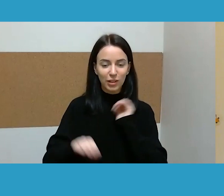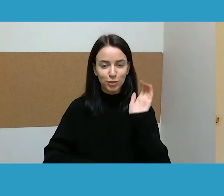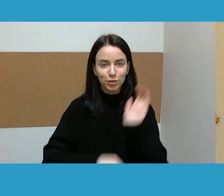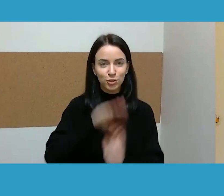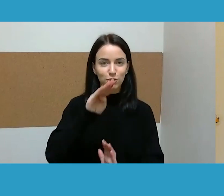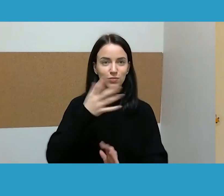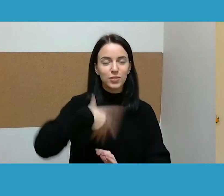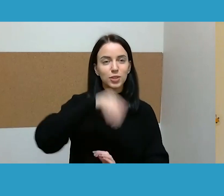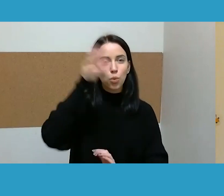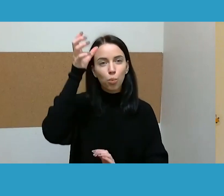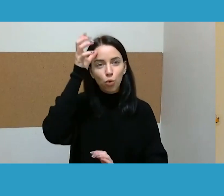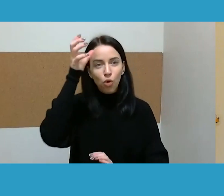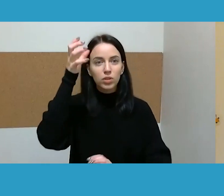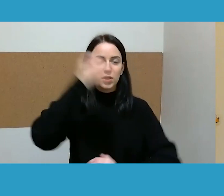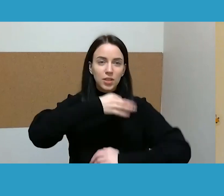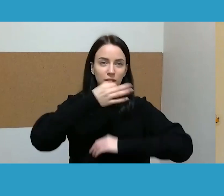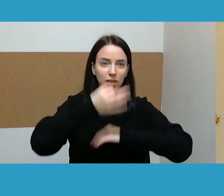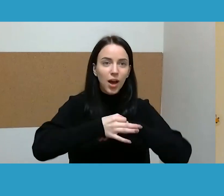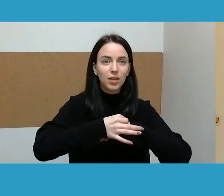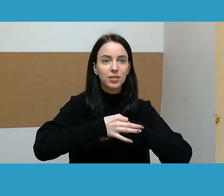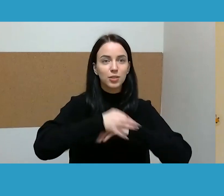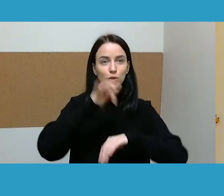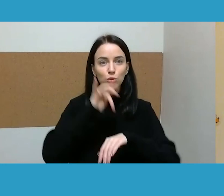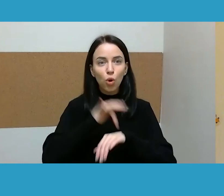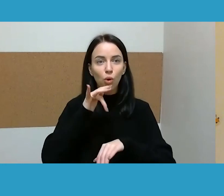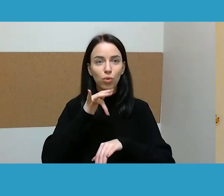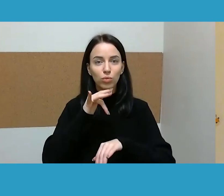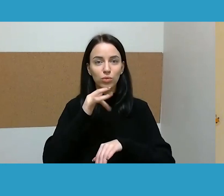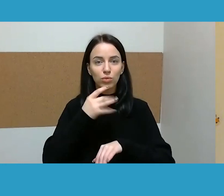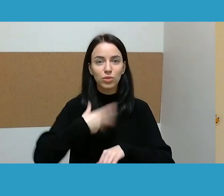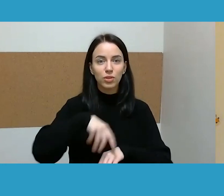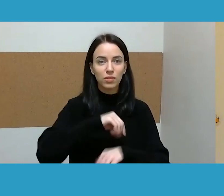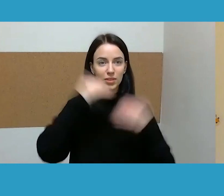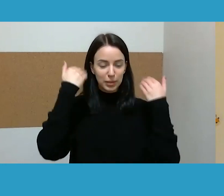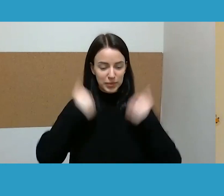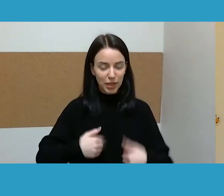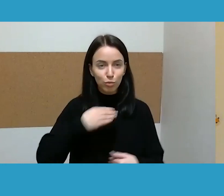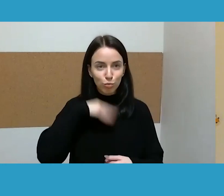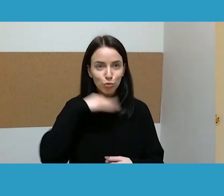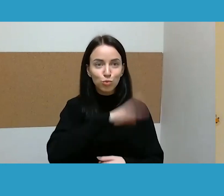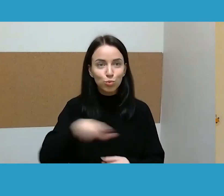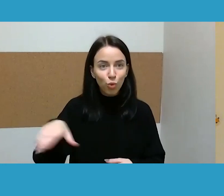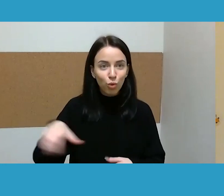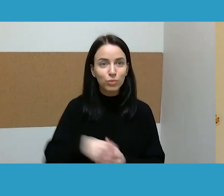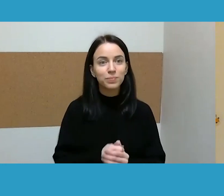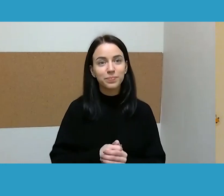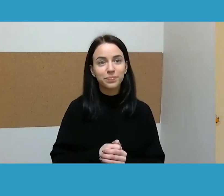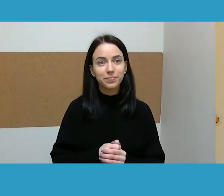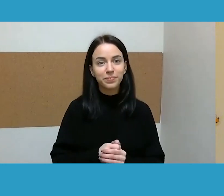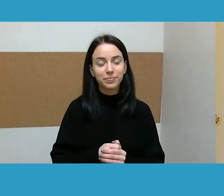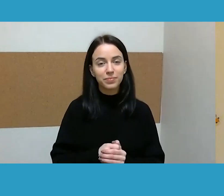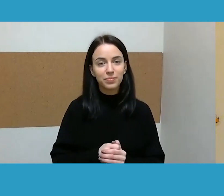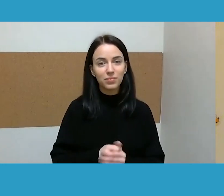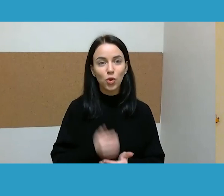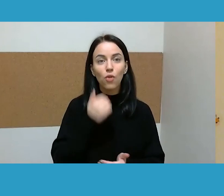atsakingu, empatišku ir tiesiog turbūt savi pakankamų žmonių, kurie paskui jau turbūt